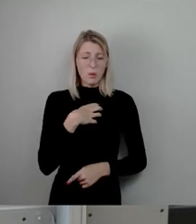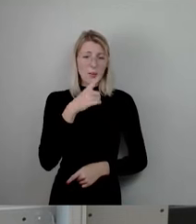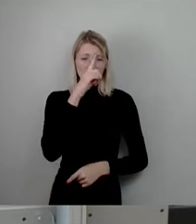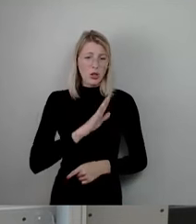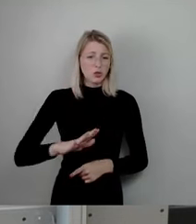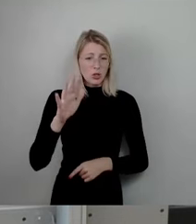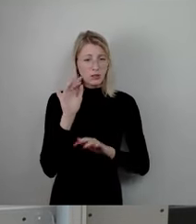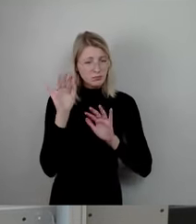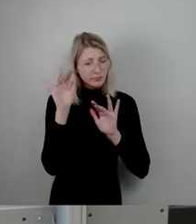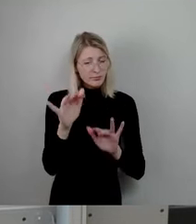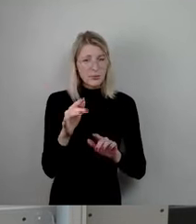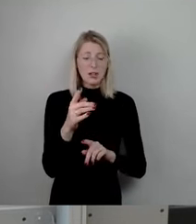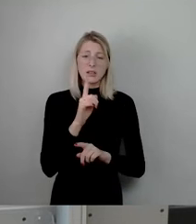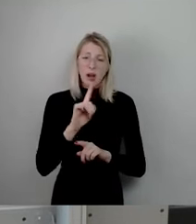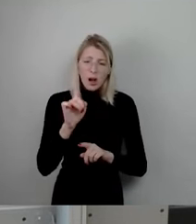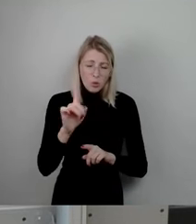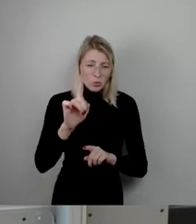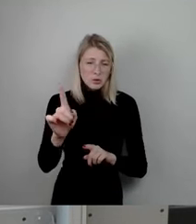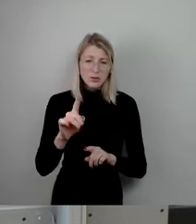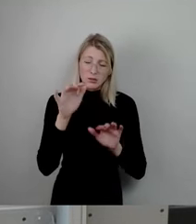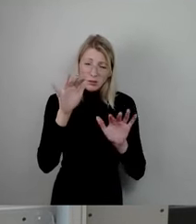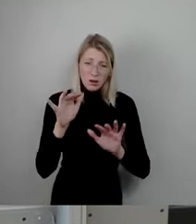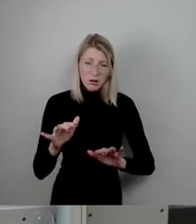tausendfach vorliegt.